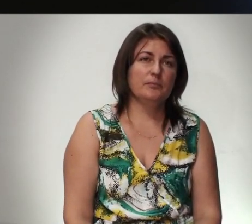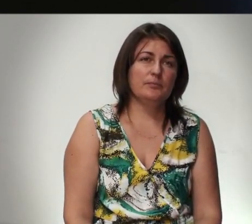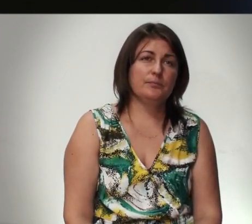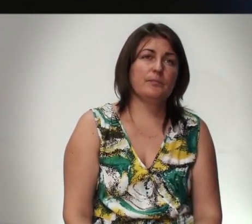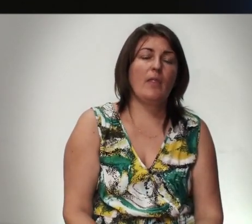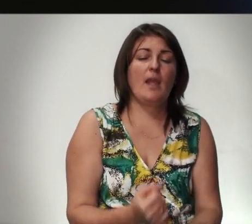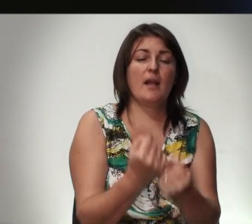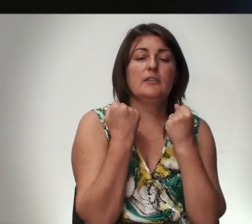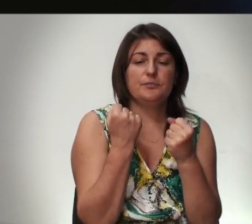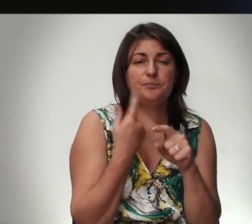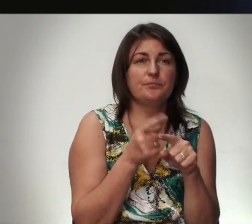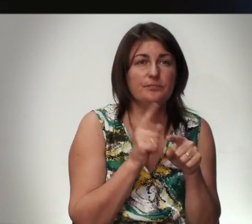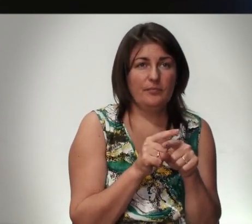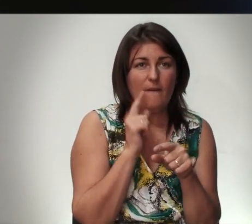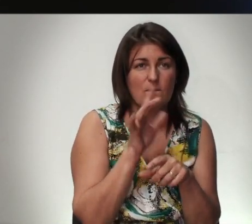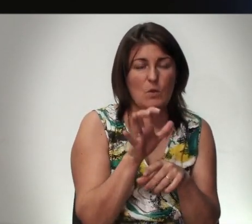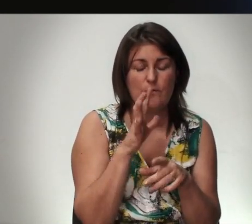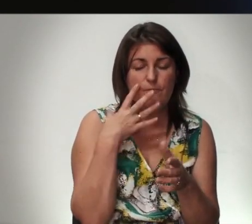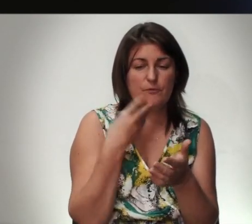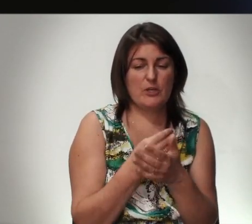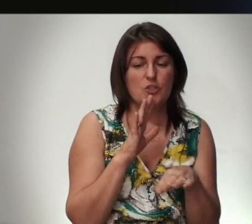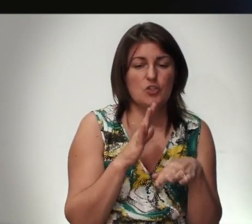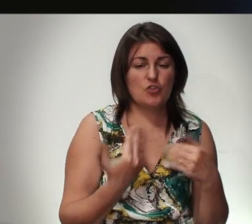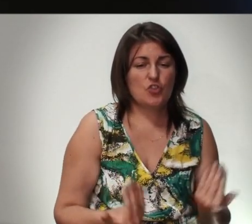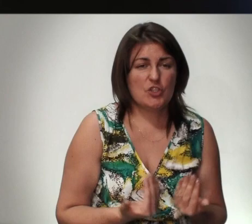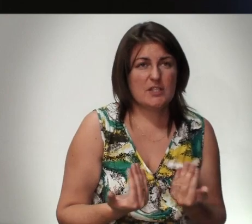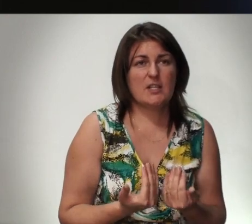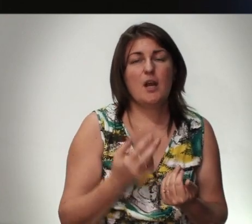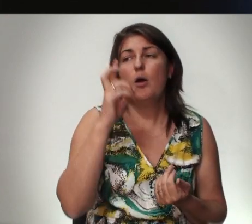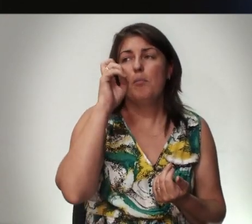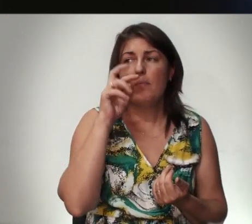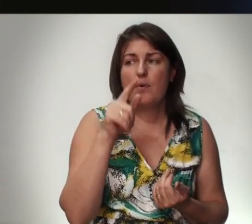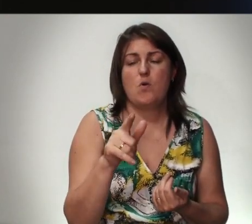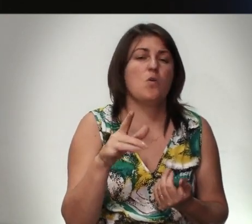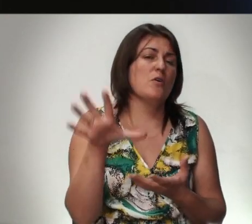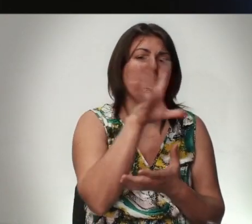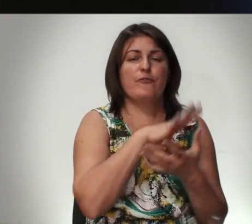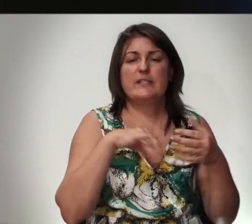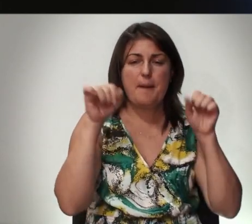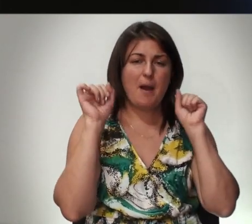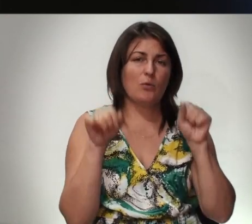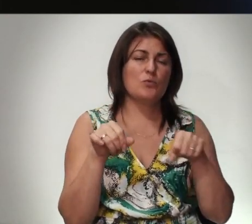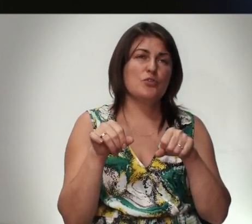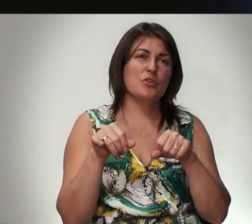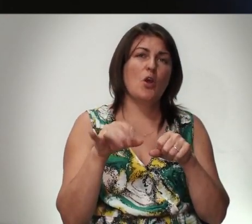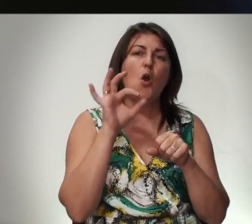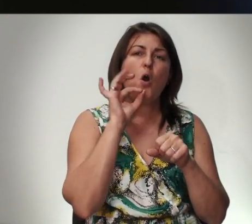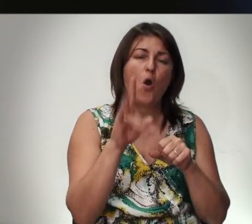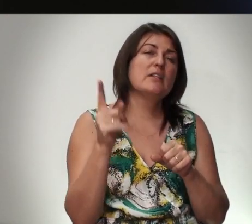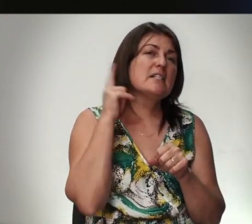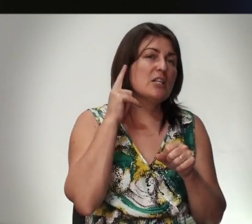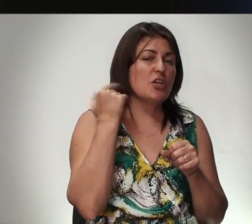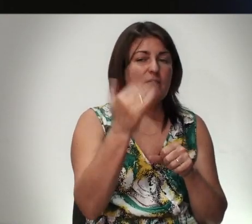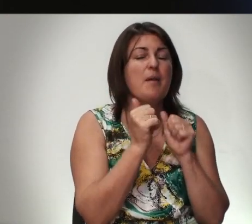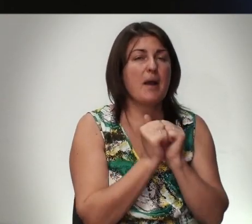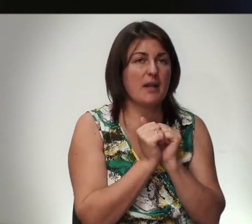Держи Этот Фокус В Своей Жизне Бог Всемогущий Он Слышит